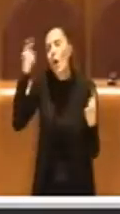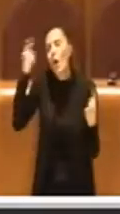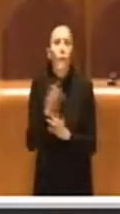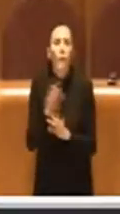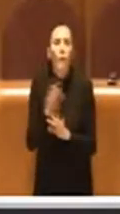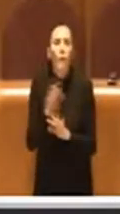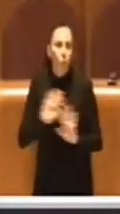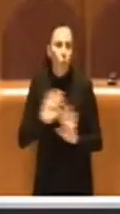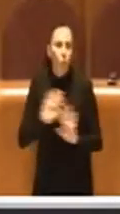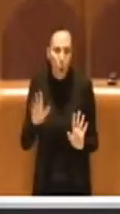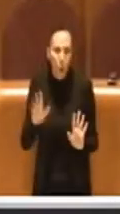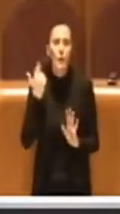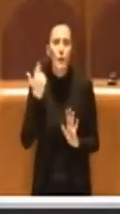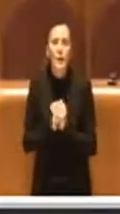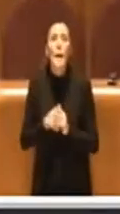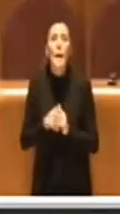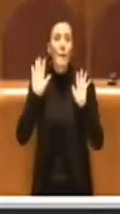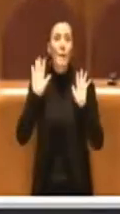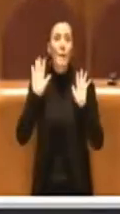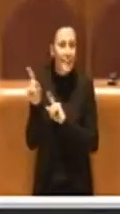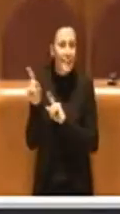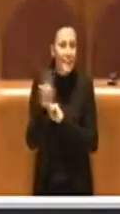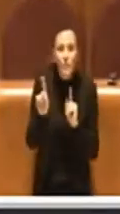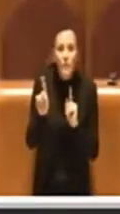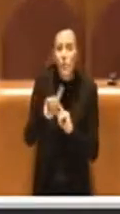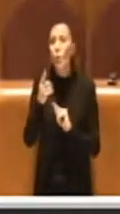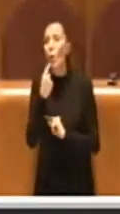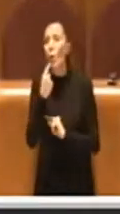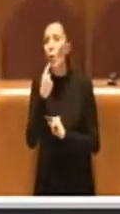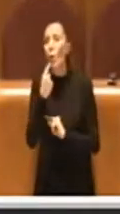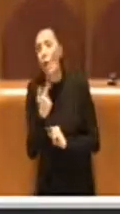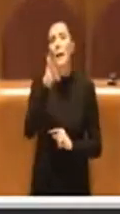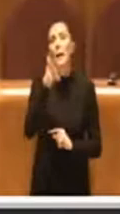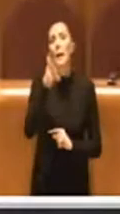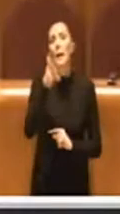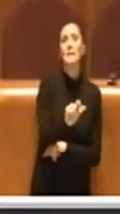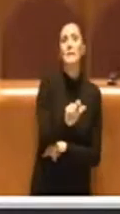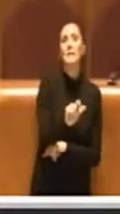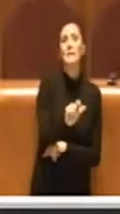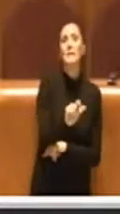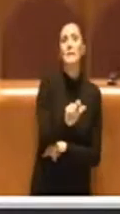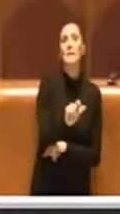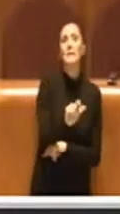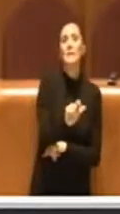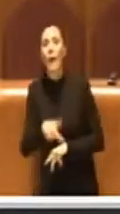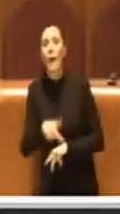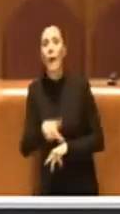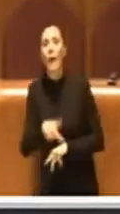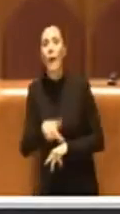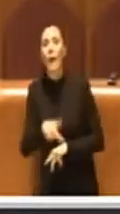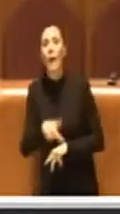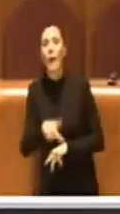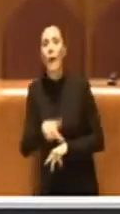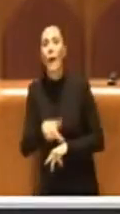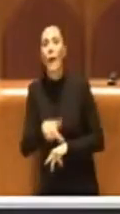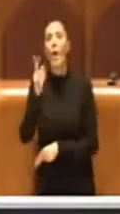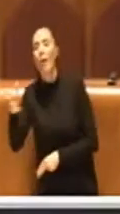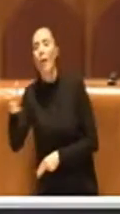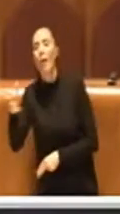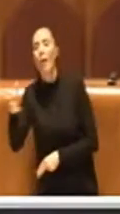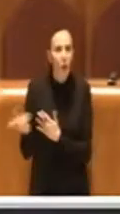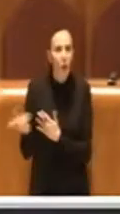ecco, nessuno vuole dire che qualcuno è bravo, che qualcuno non è bravo. questi sono dati di fatto. È chiaro che ognuno